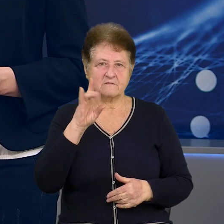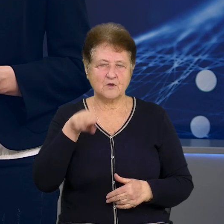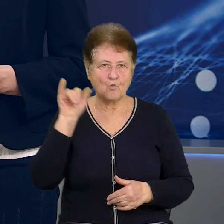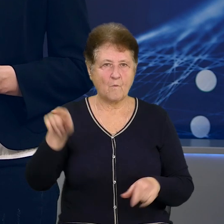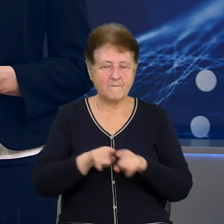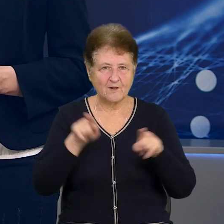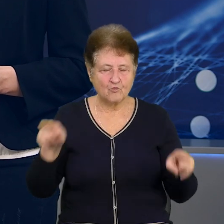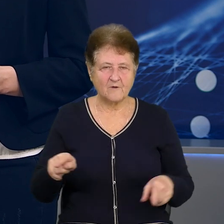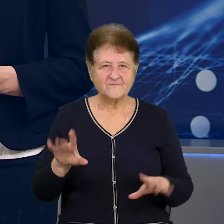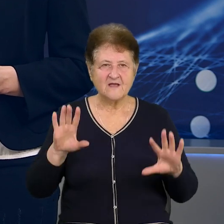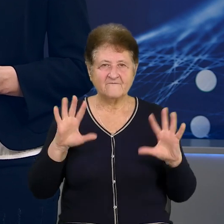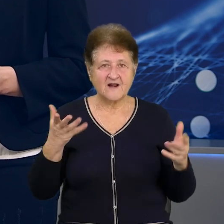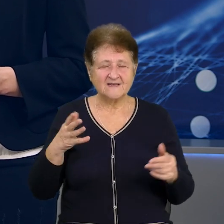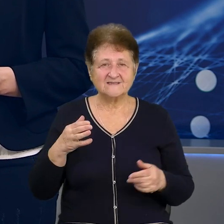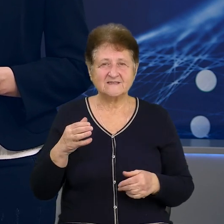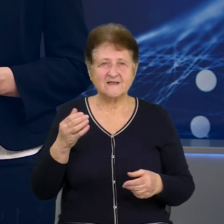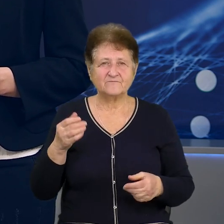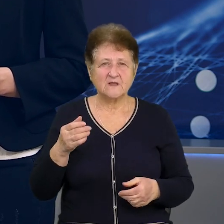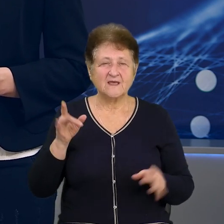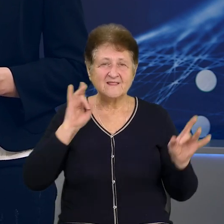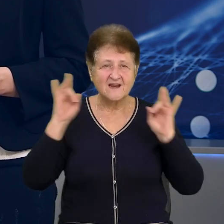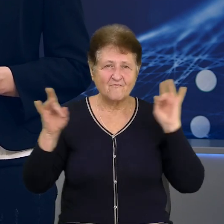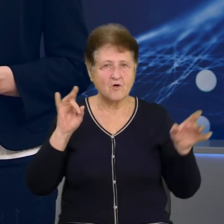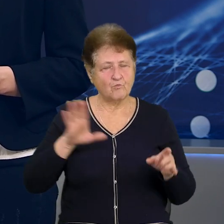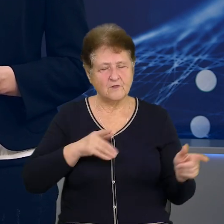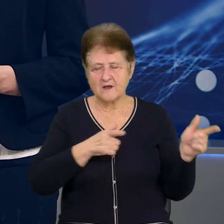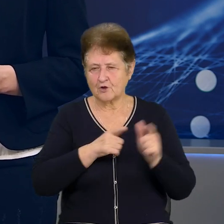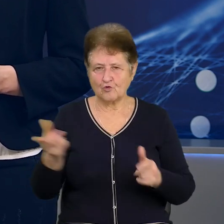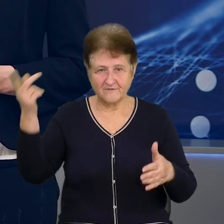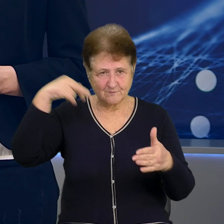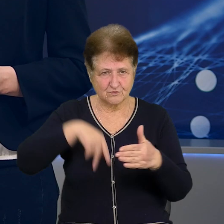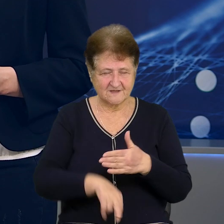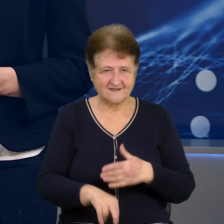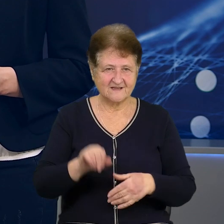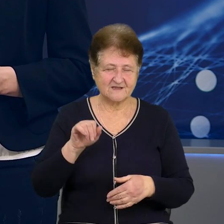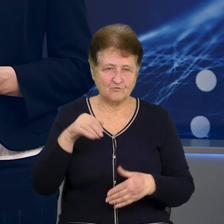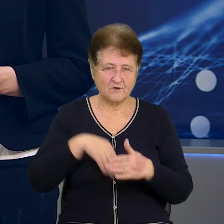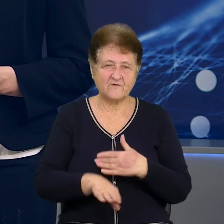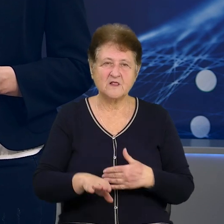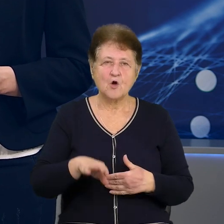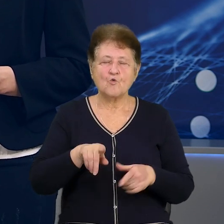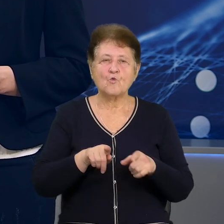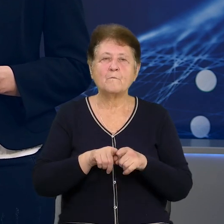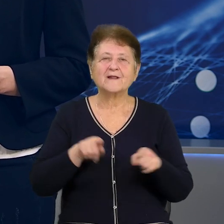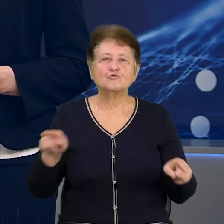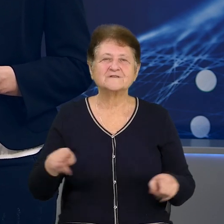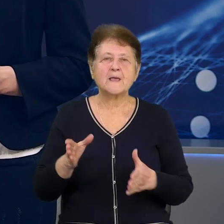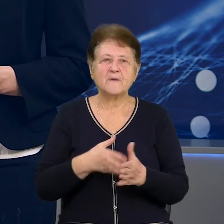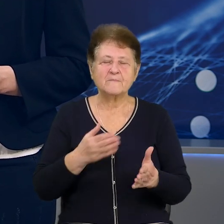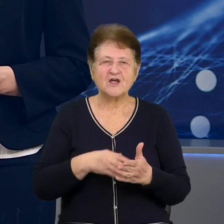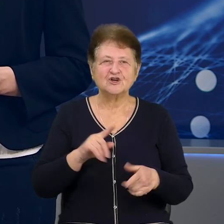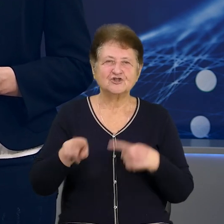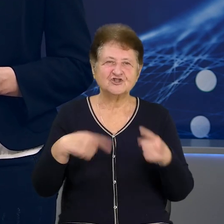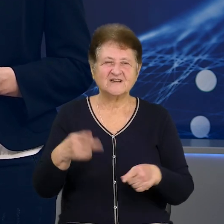Прилуках. У разі повітряної тривоги були готові спуститися до укриттів. У Прилуцькій центральній міській бібліотеці через відсутність